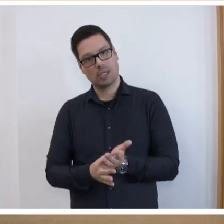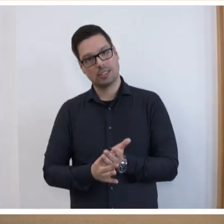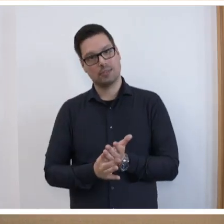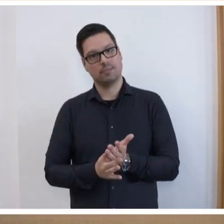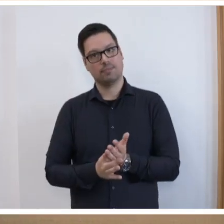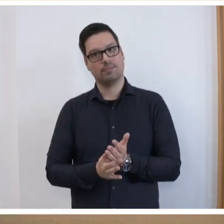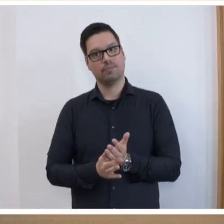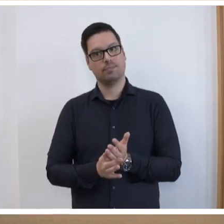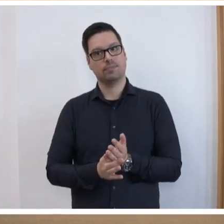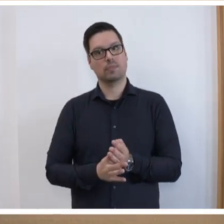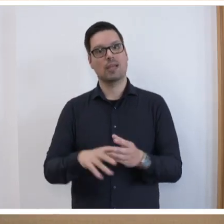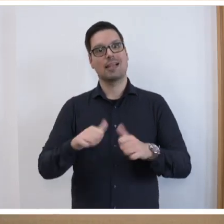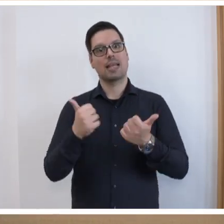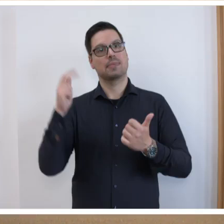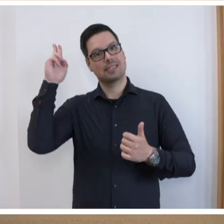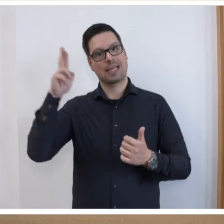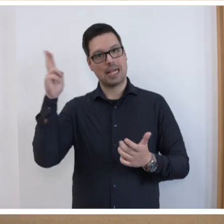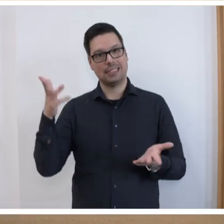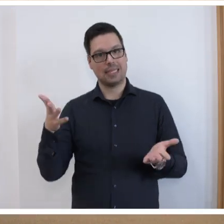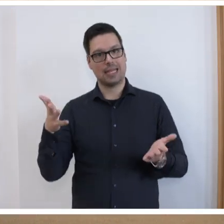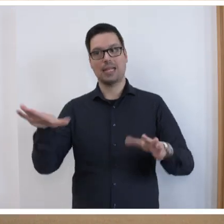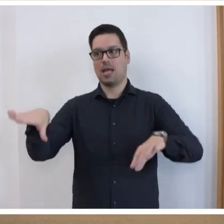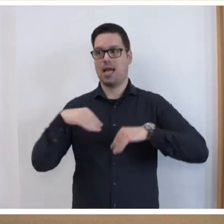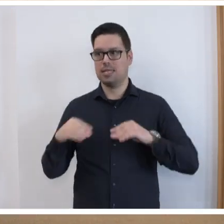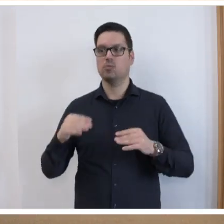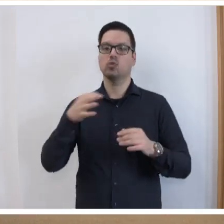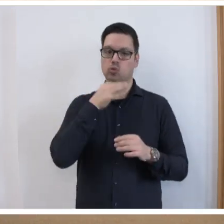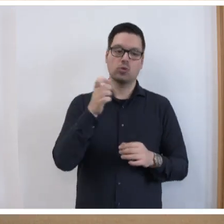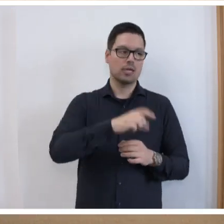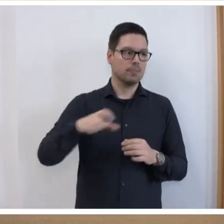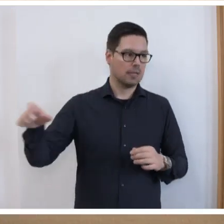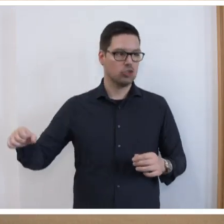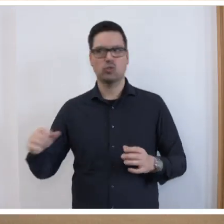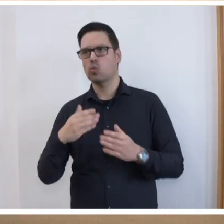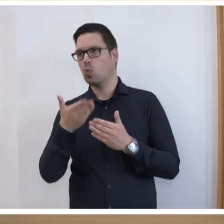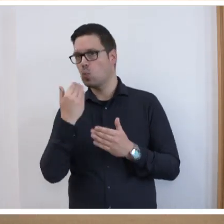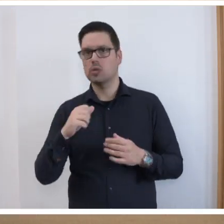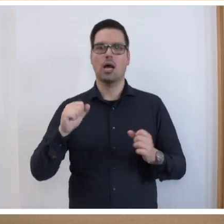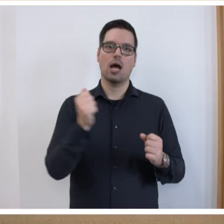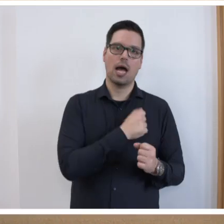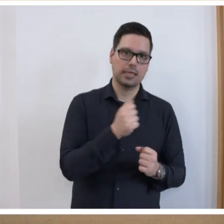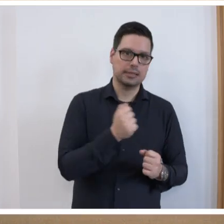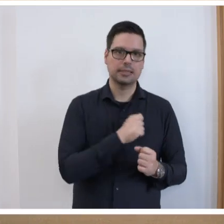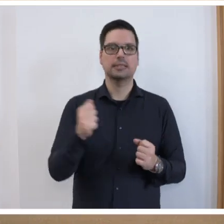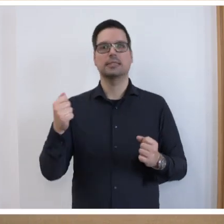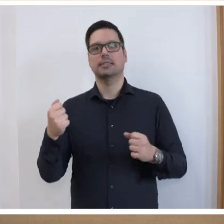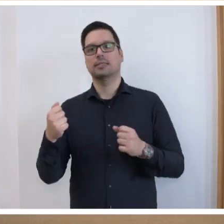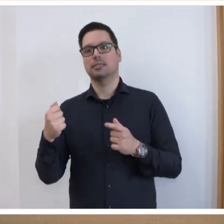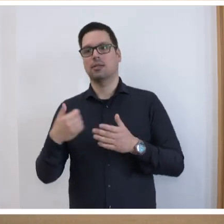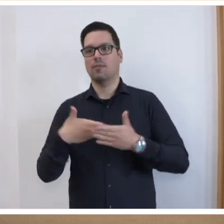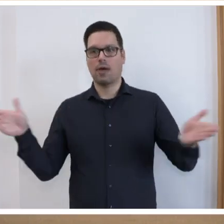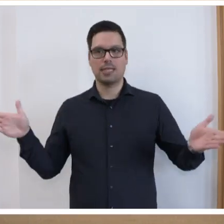sich auch diesen Lebensrealitäten annimmt und dafür sorgt, junge Menschen diese Welt ohne Angst, in Freiheit und selbstbestimmt gestalten können.